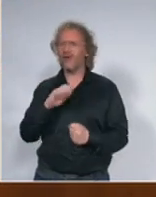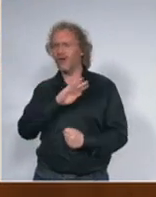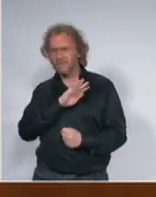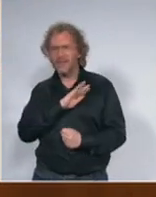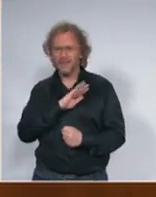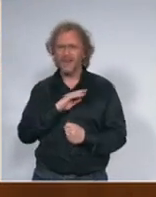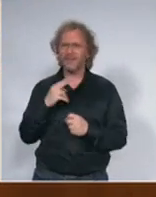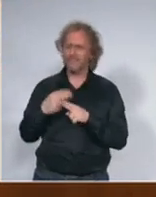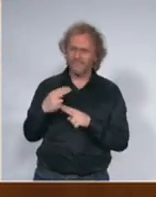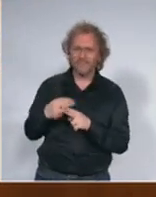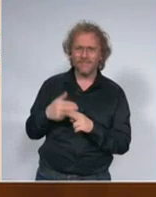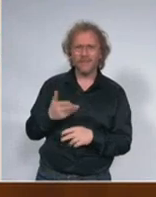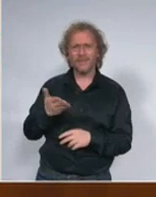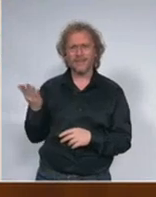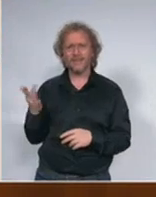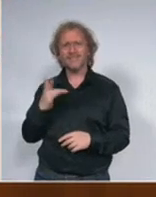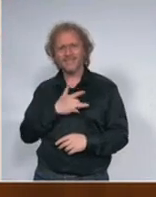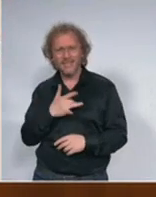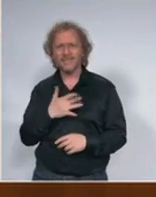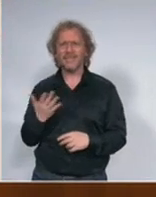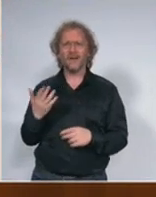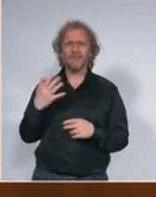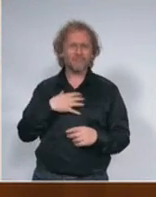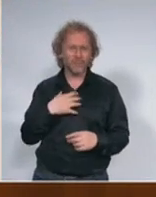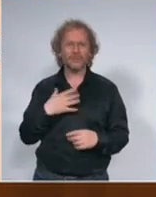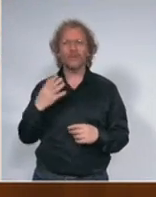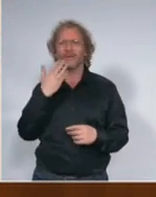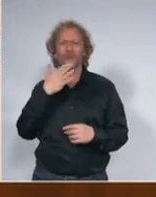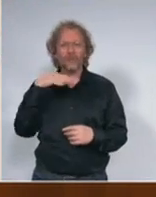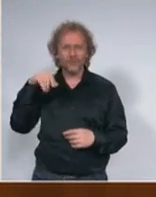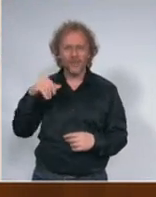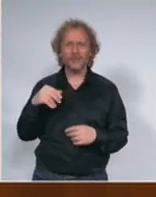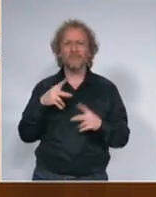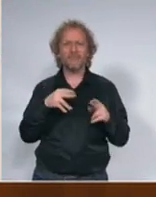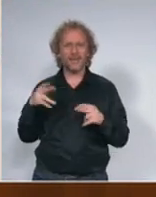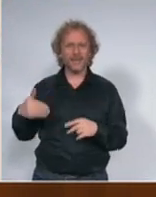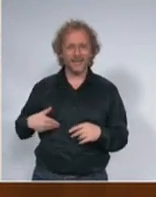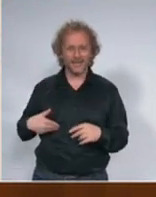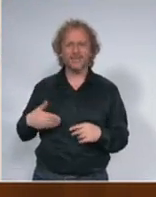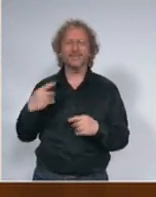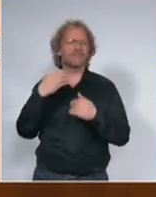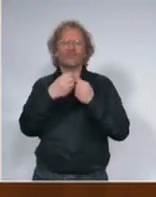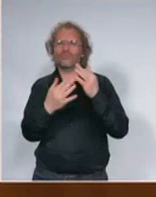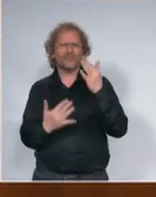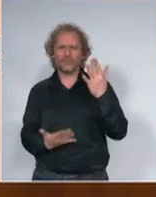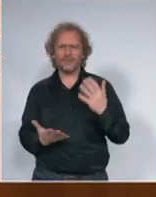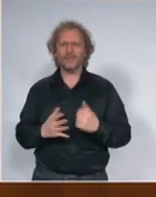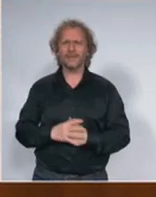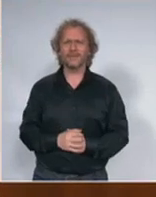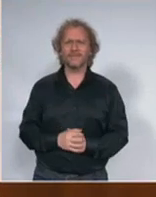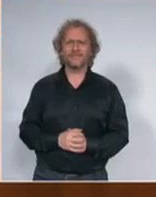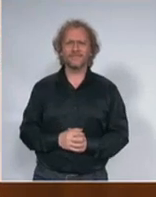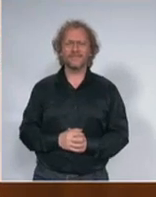kardiovaskularni sistem nacije, srce pluća, šećera bolest, maligne bolesti i tako dalje naravno ti bolestnici su